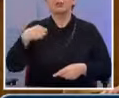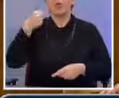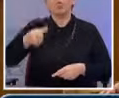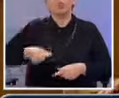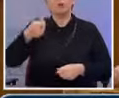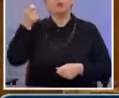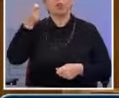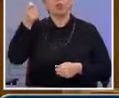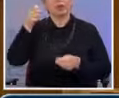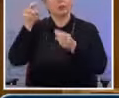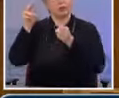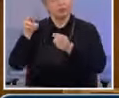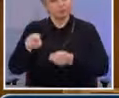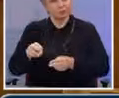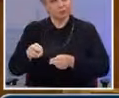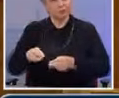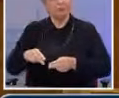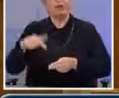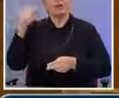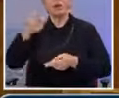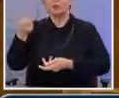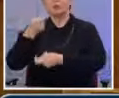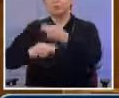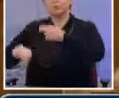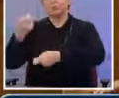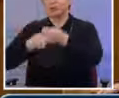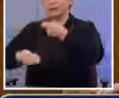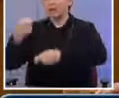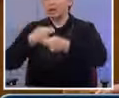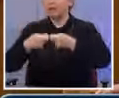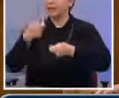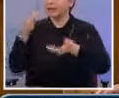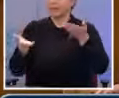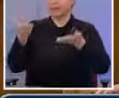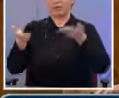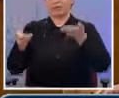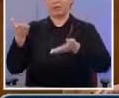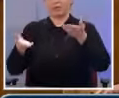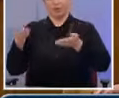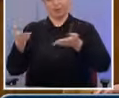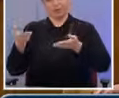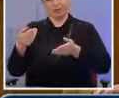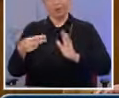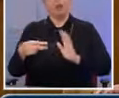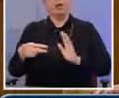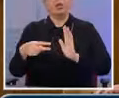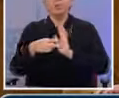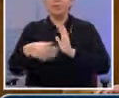χρέους. Ισορροπημένα ισοζύγια τρεκουσών συναλλαγών. Ο προϋπολογισμός του 2015